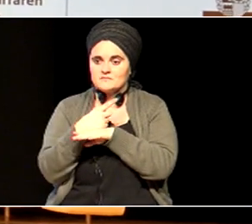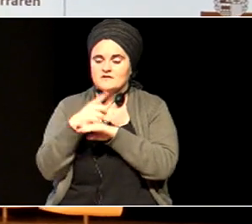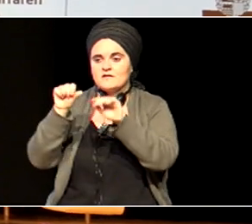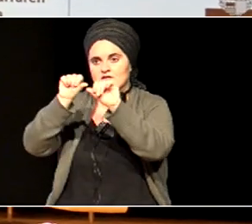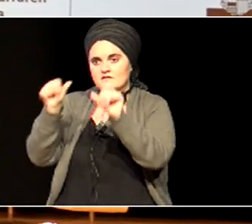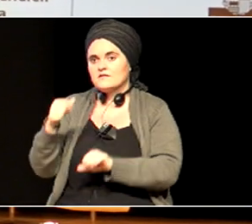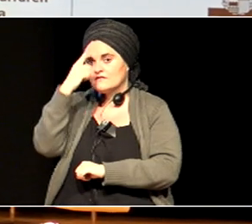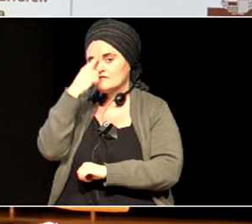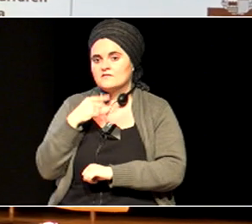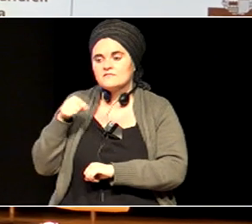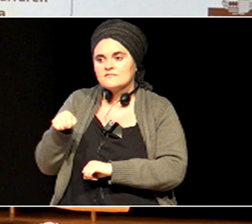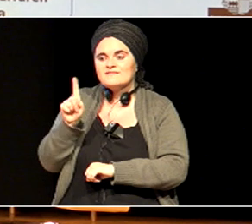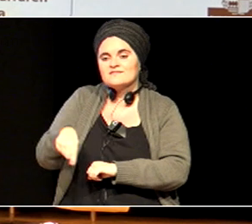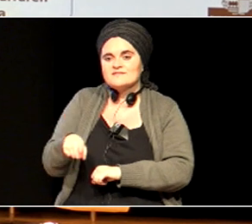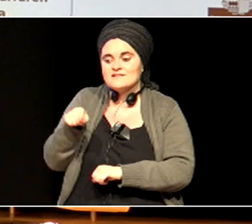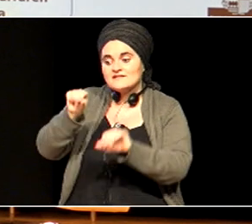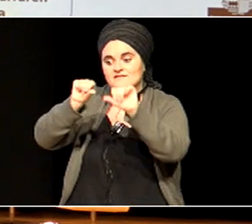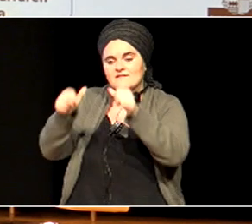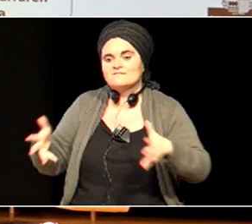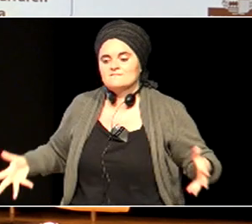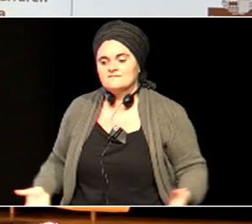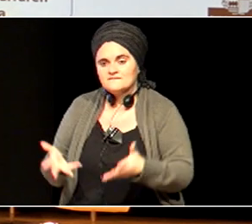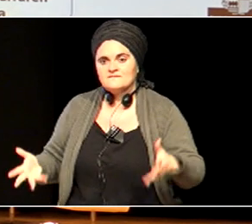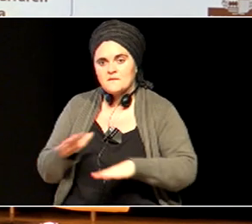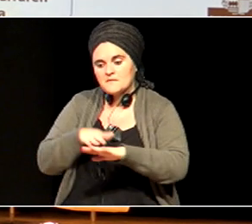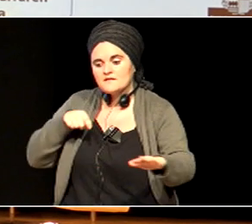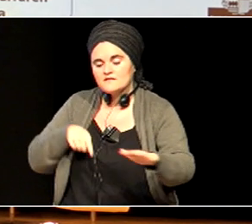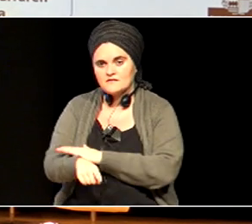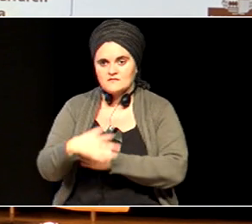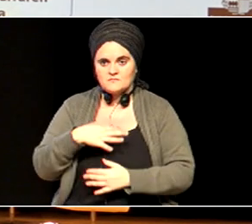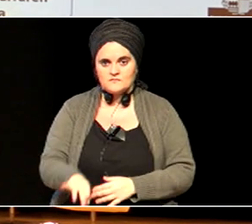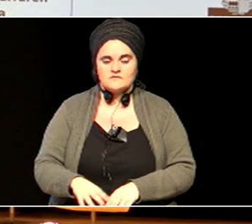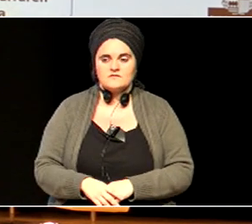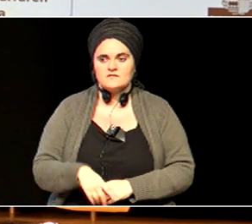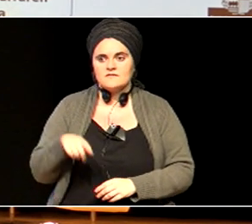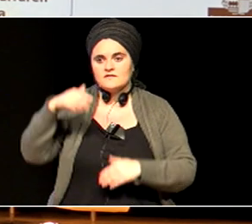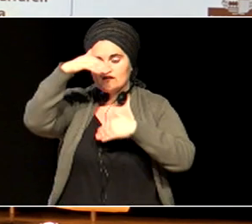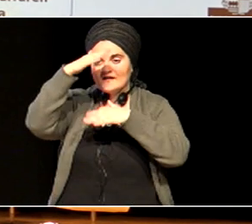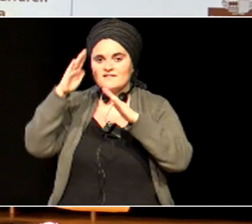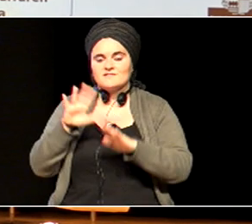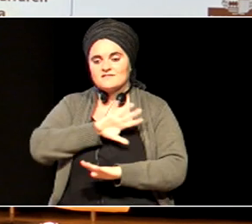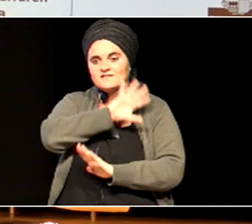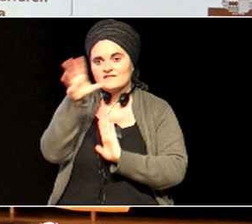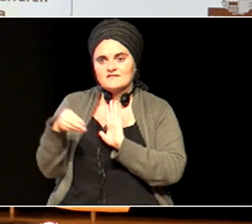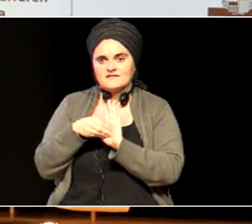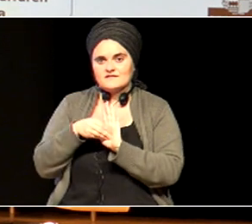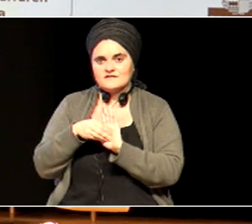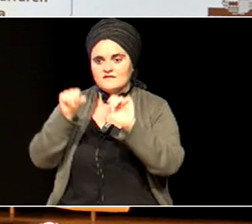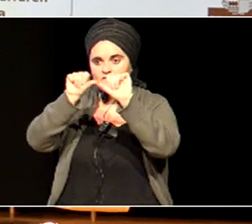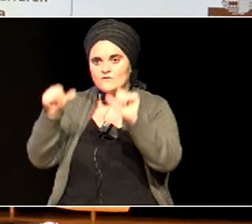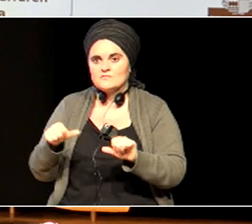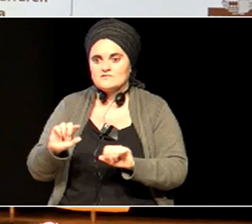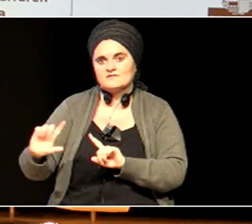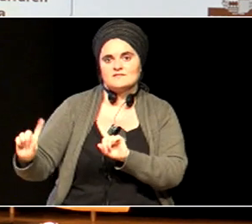eredu hori bultzatzea eta sakontzen jarraitzea arreta integratuaren ereduaren bidean